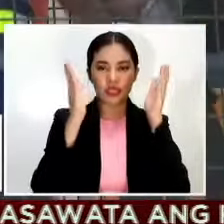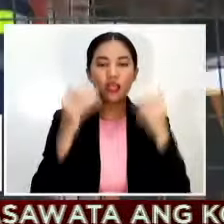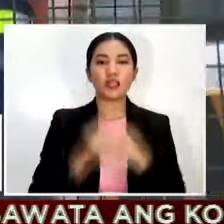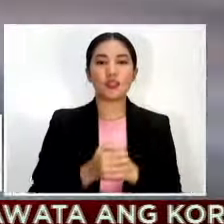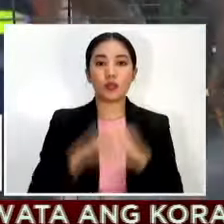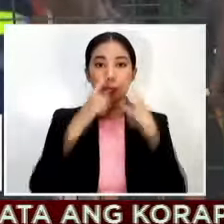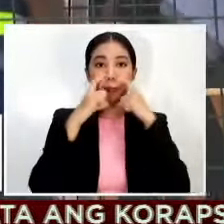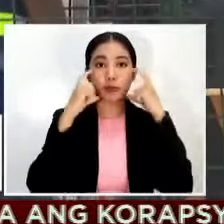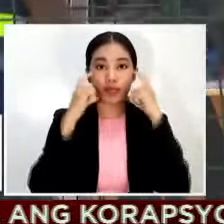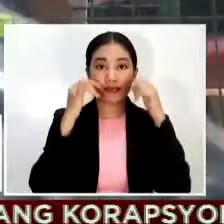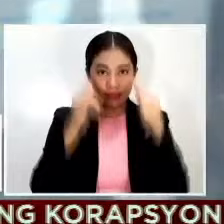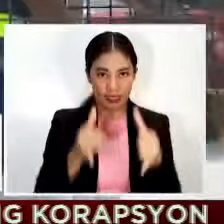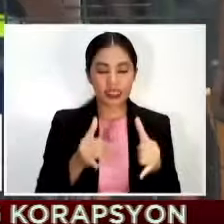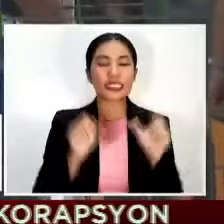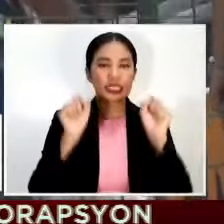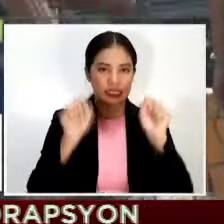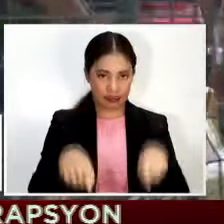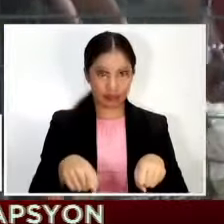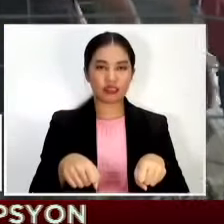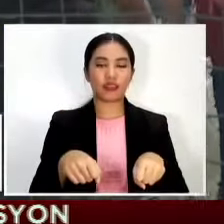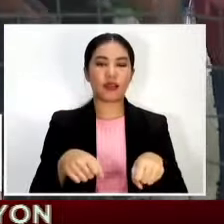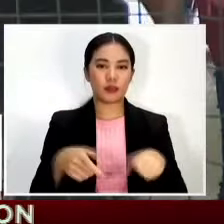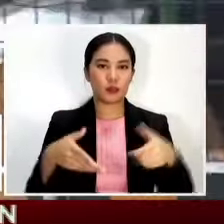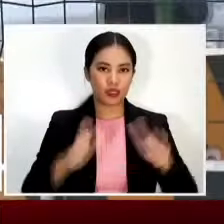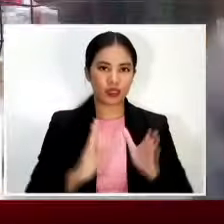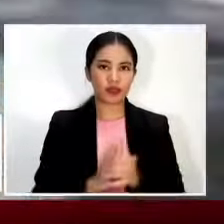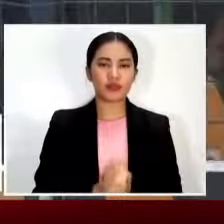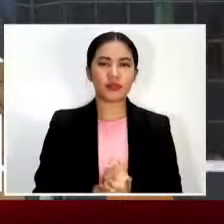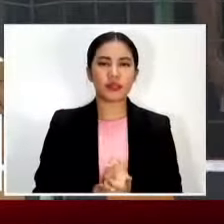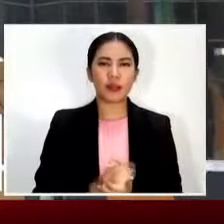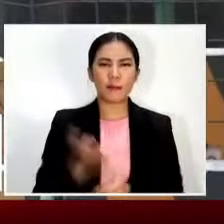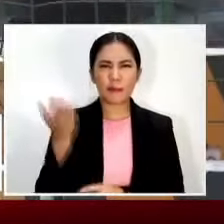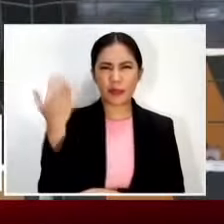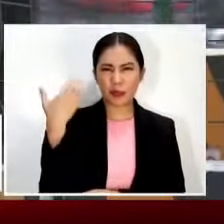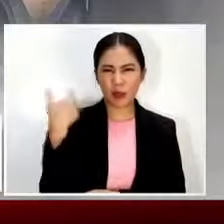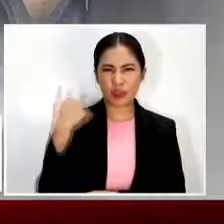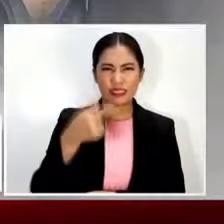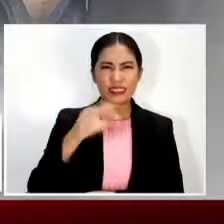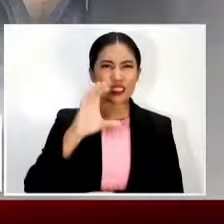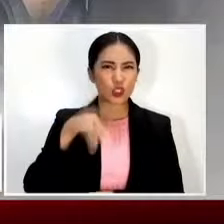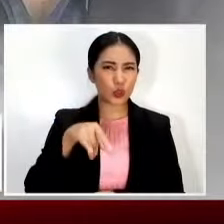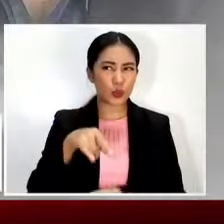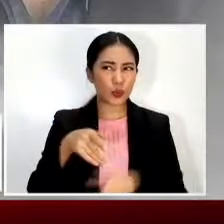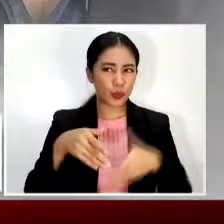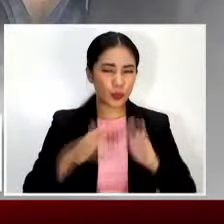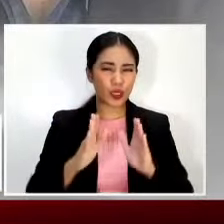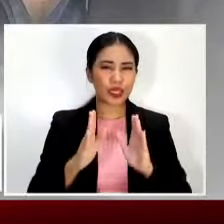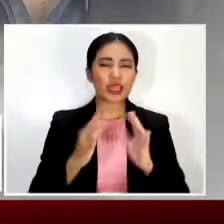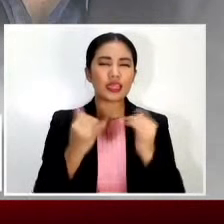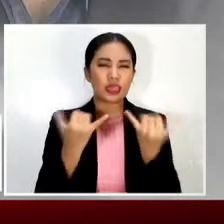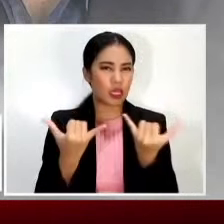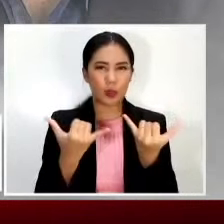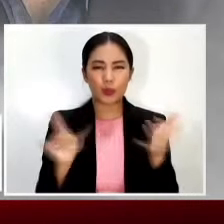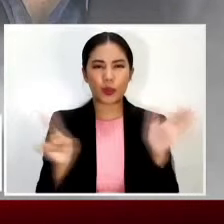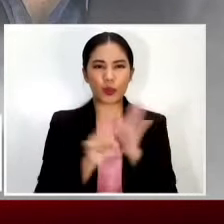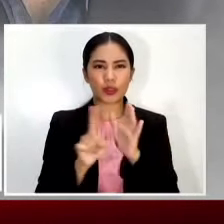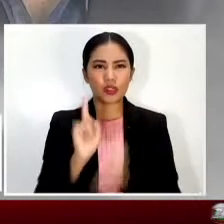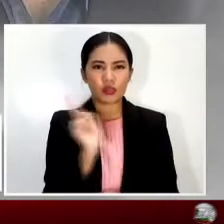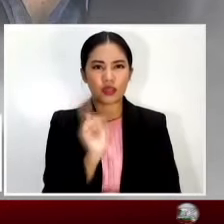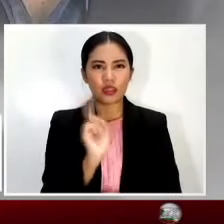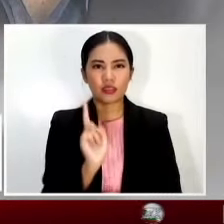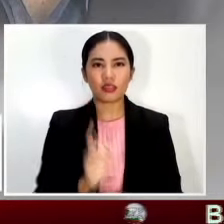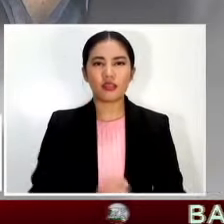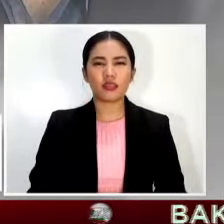pero may ilang pwede sa mga GCQ noon na bawal ngayon yung medyo kakaibang GCQ hindi kasing